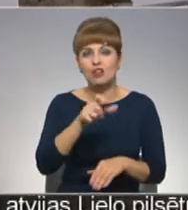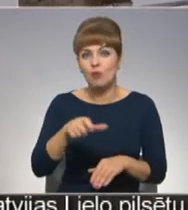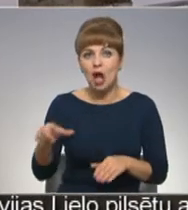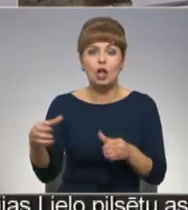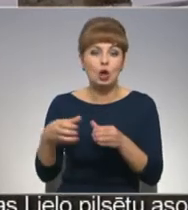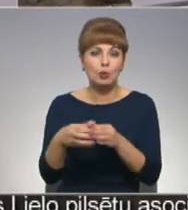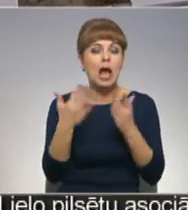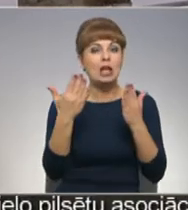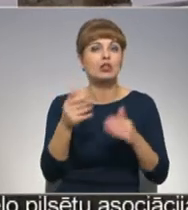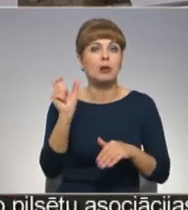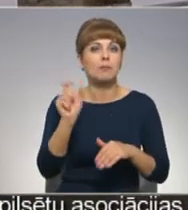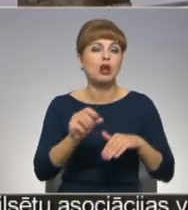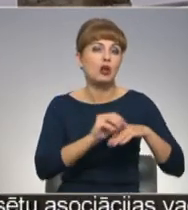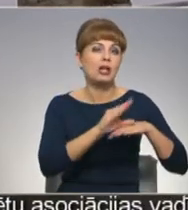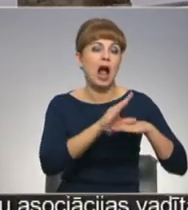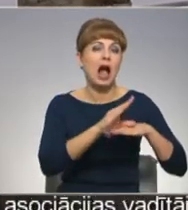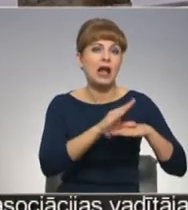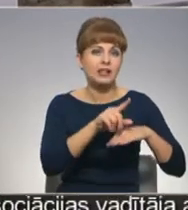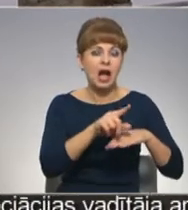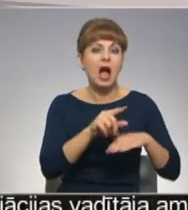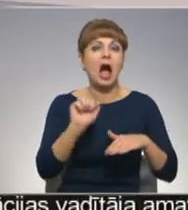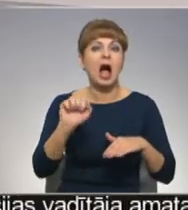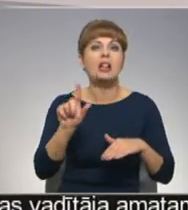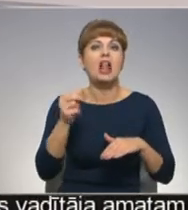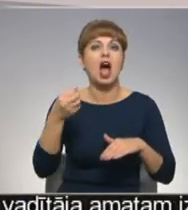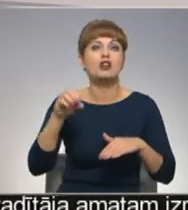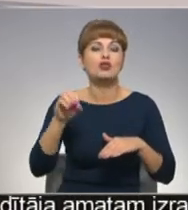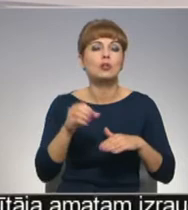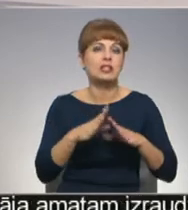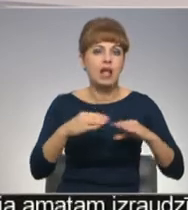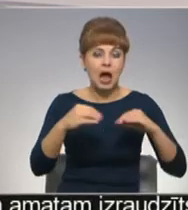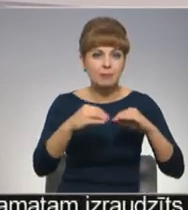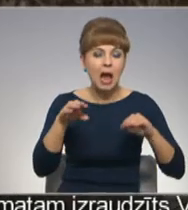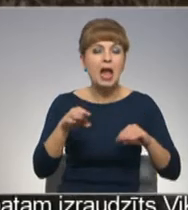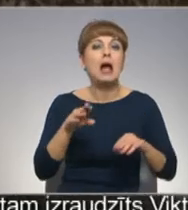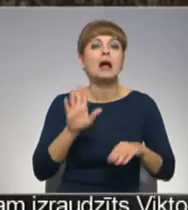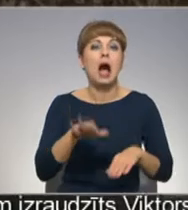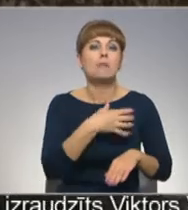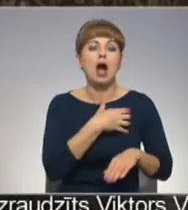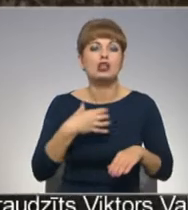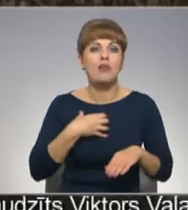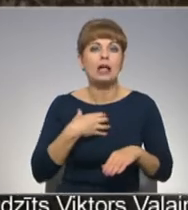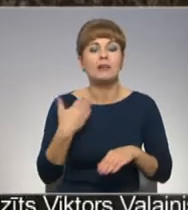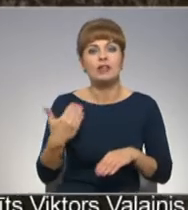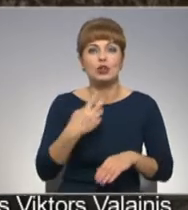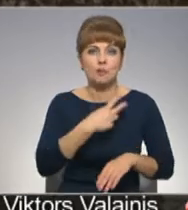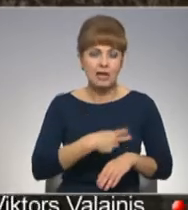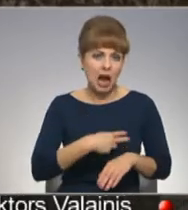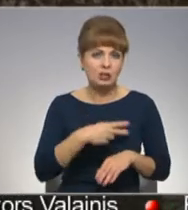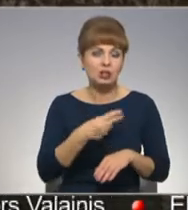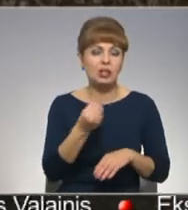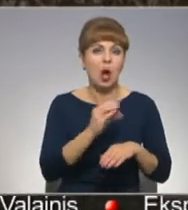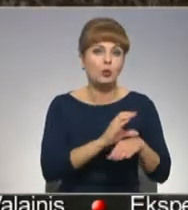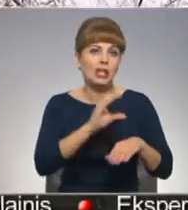risinājums bija pašo krājaisdavu sabiedrība Allažu saime, kurā pašvaldība, kā tās biedrs, ieguldīja naudu tieši šīm mērķim.